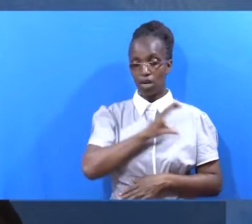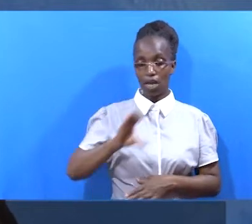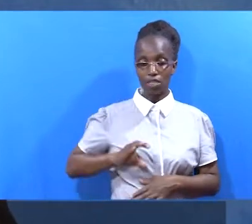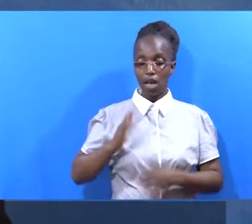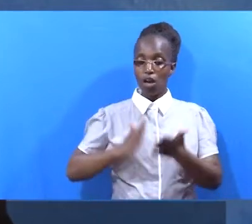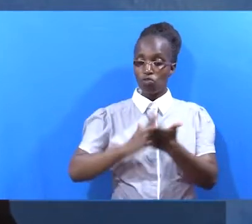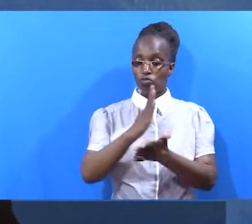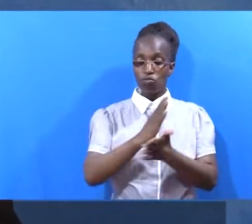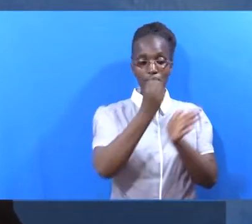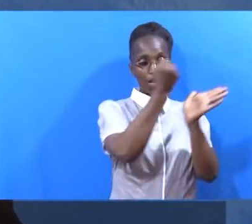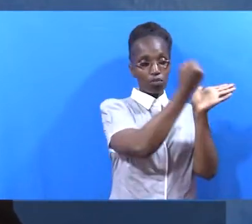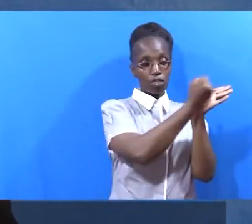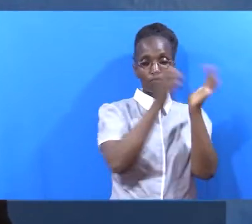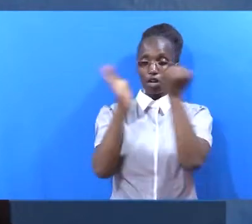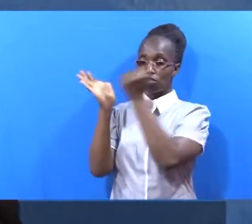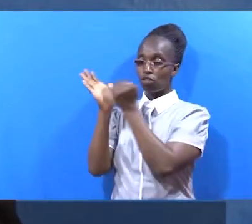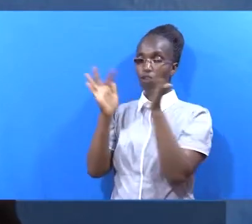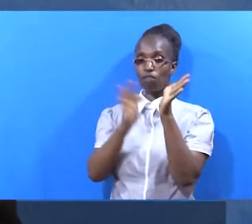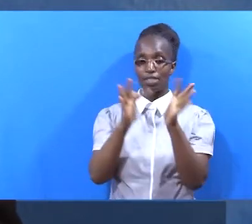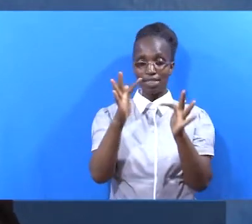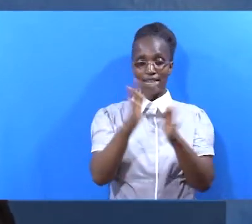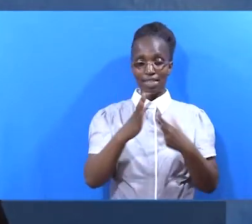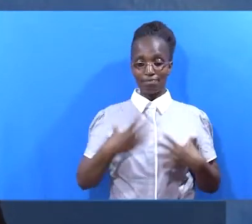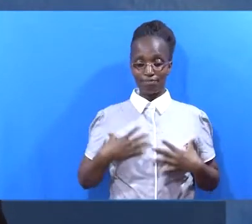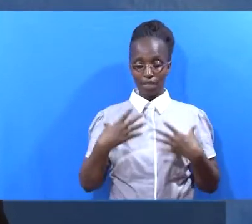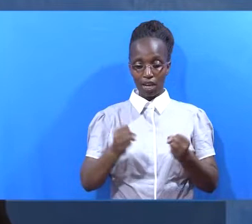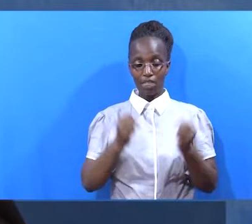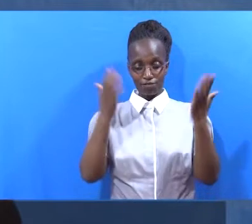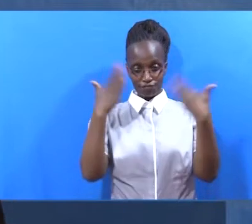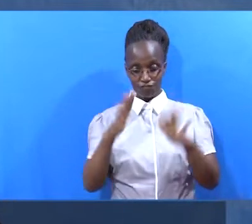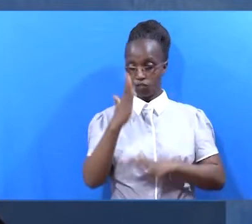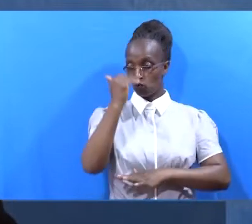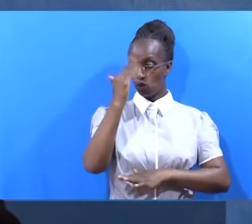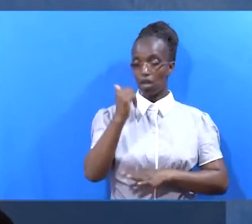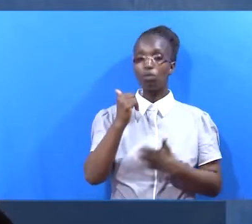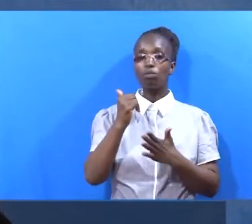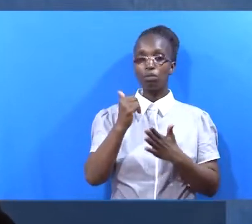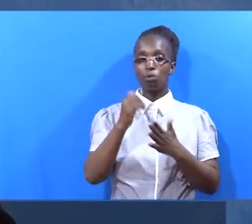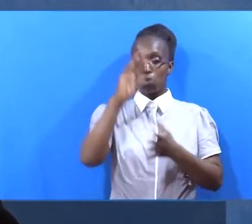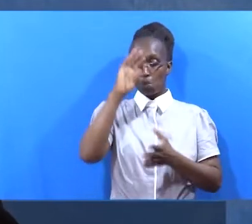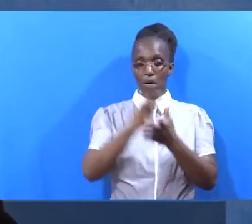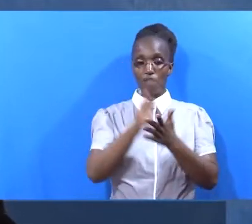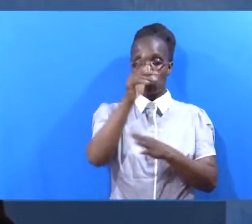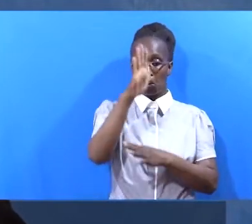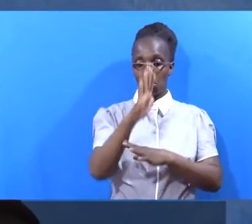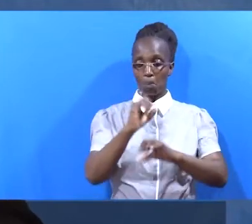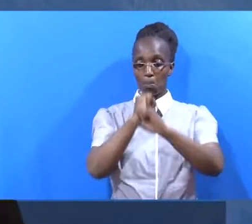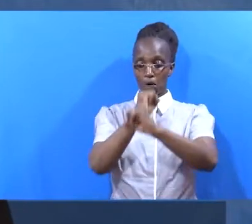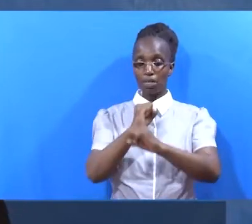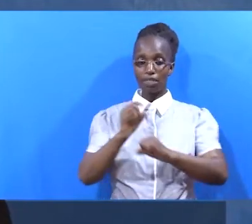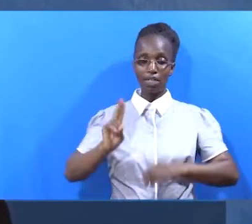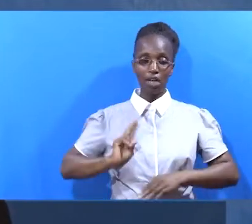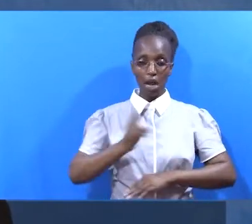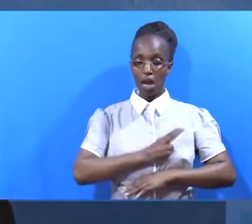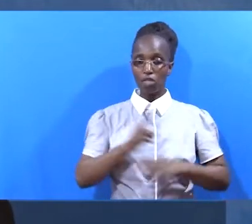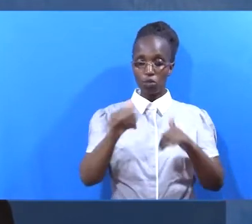mapigo yake Kwa kuwa neni natambia kuwa kwa mapigo Yesu Kristo tuliponywa Tunakila sababu la kushukuru kwa ni ni mungu mwema Na mini ya